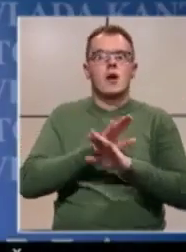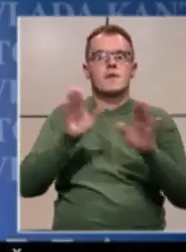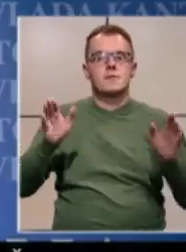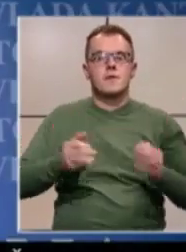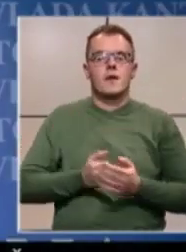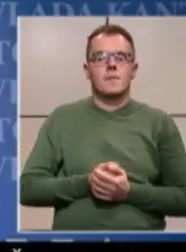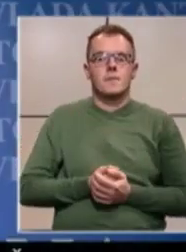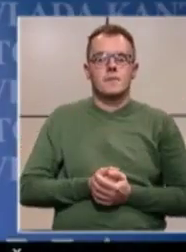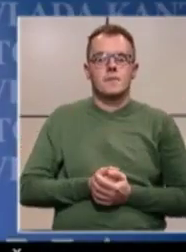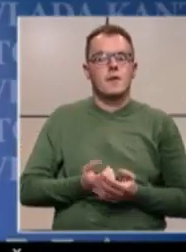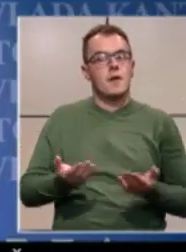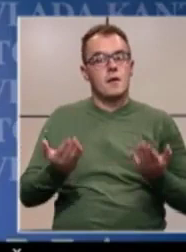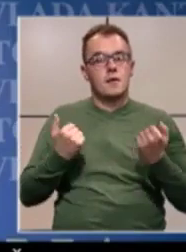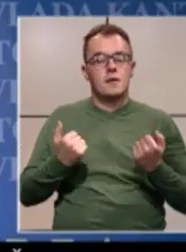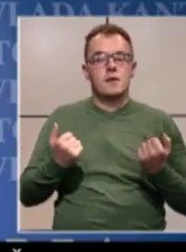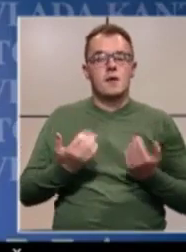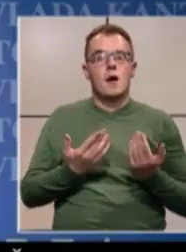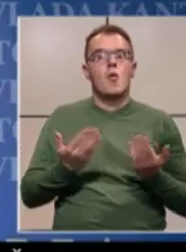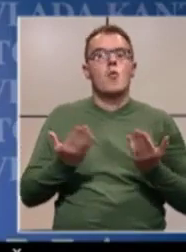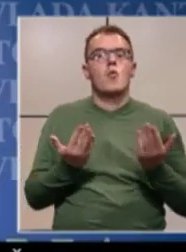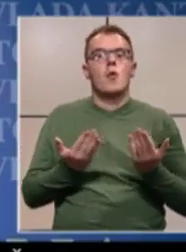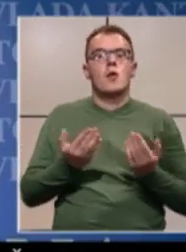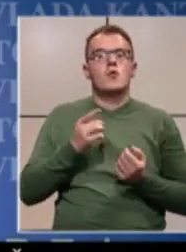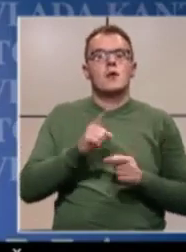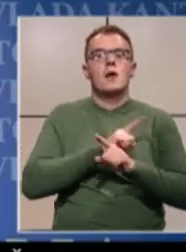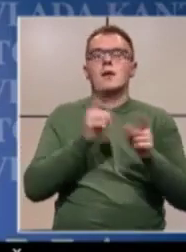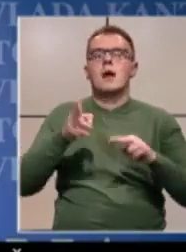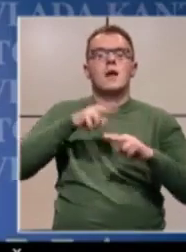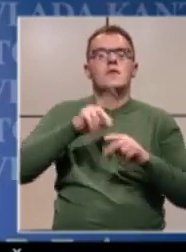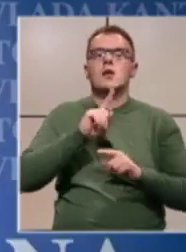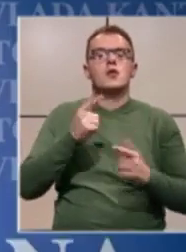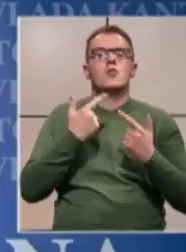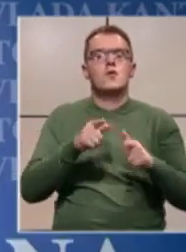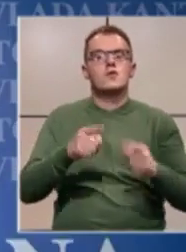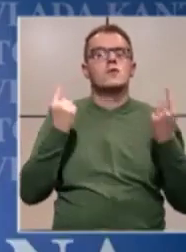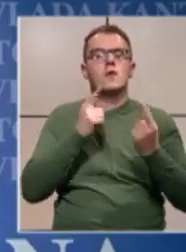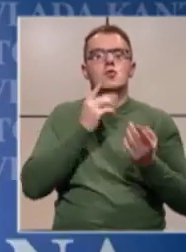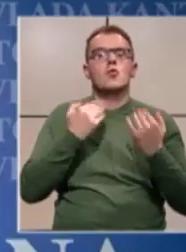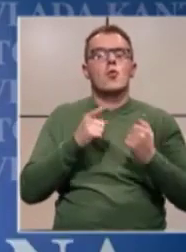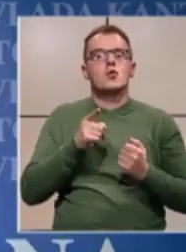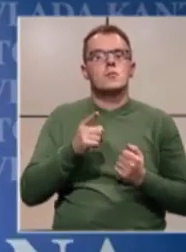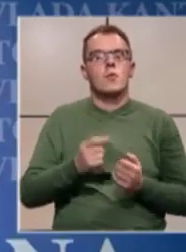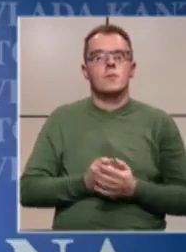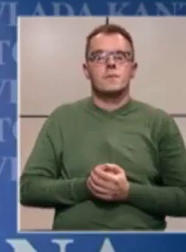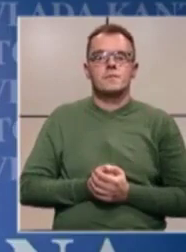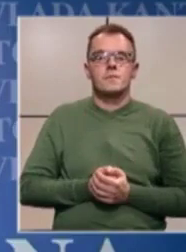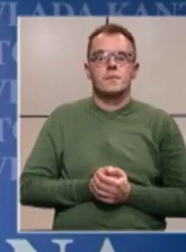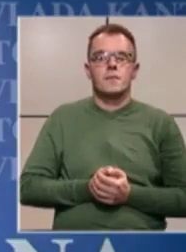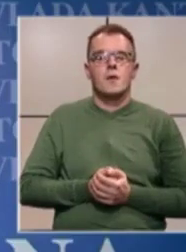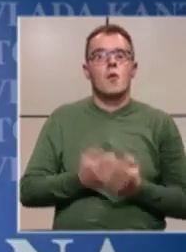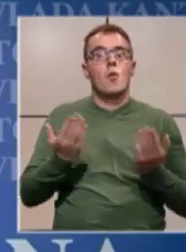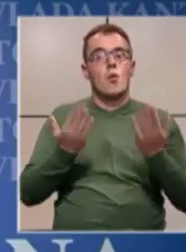da ukoliko se, da nikad više nećemo dozvoti situaciju u kojoj smo u Bihaći imali prije otvranja učijaka.